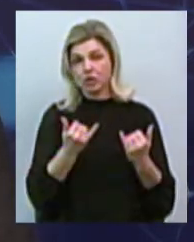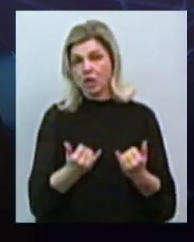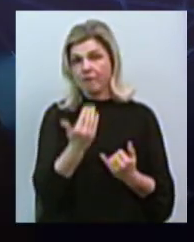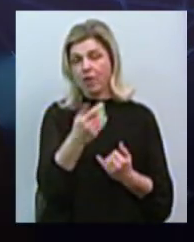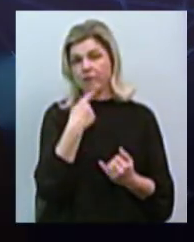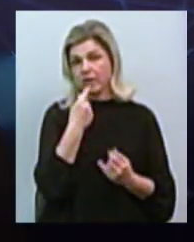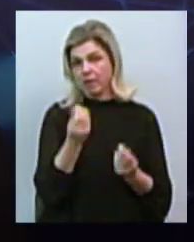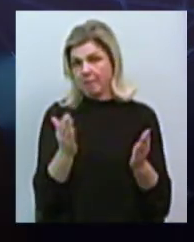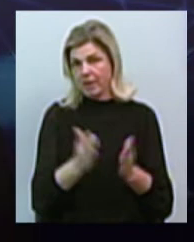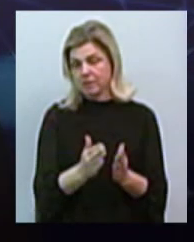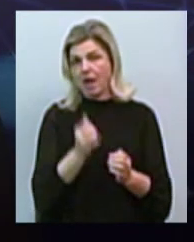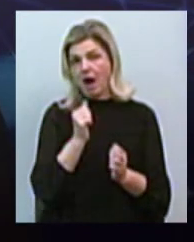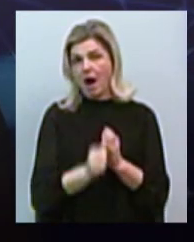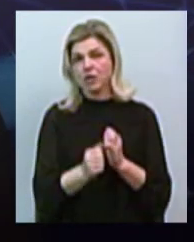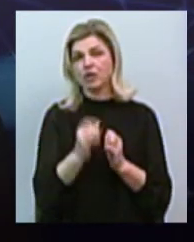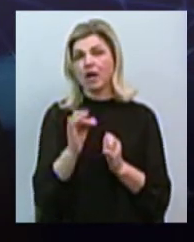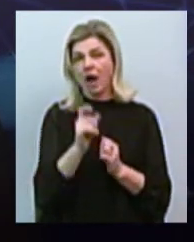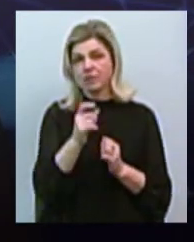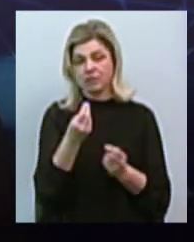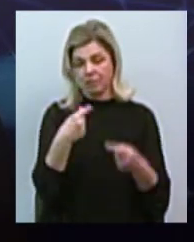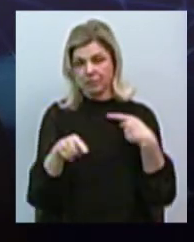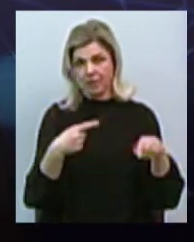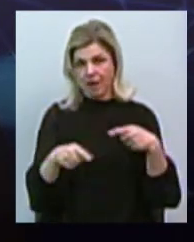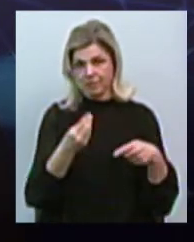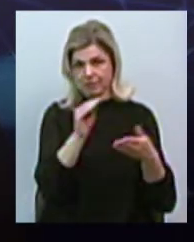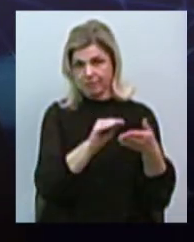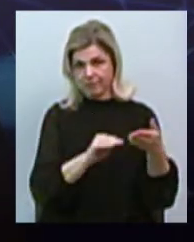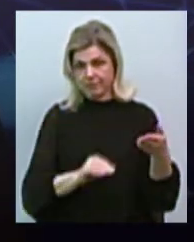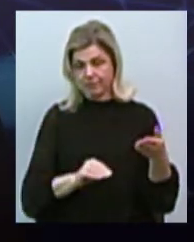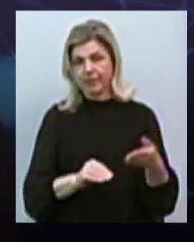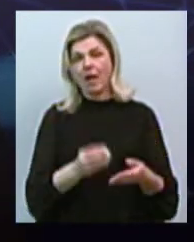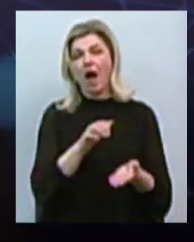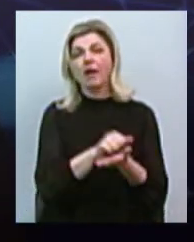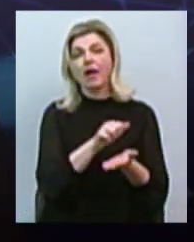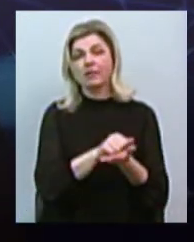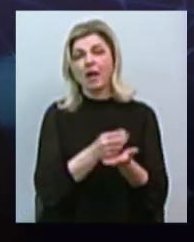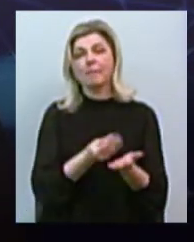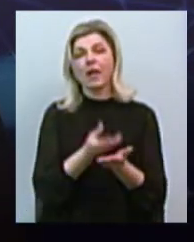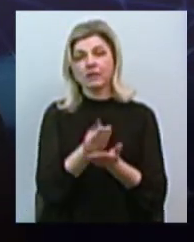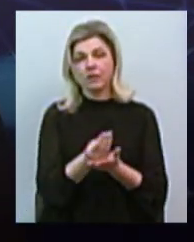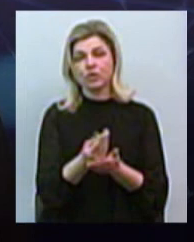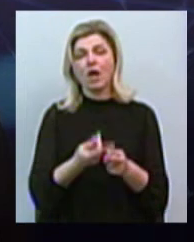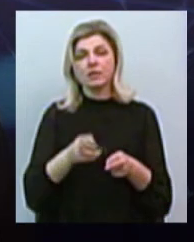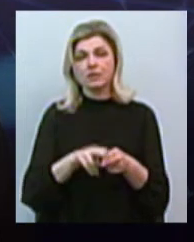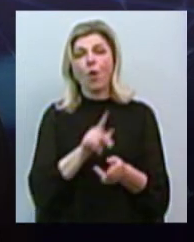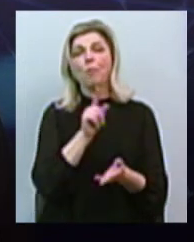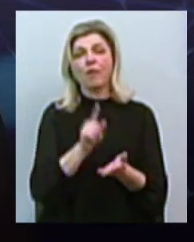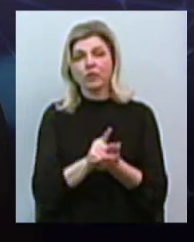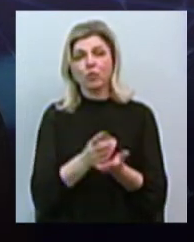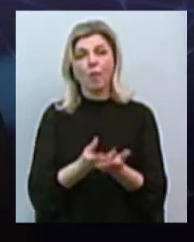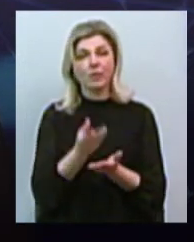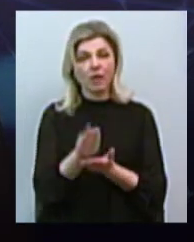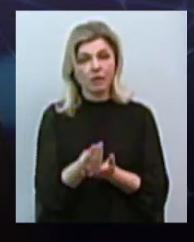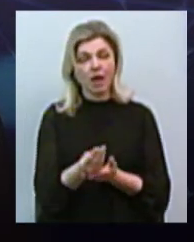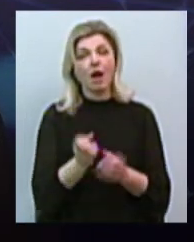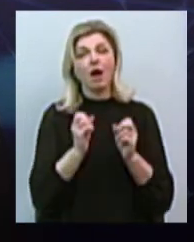кажу, що там кожен раз різні дані. Ну, концесійний платіж – це обов'язковий платіж, а як він корелюється з